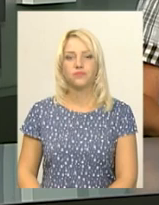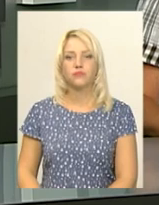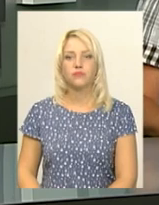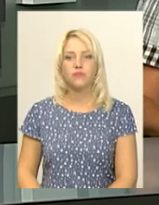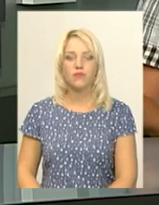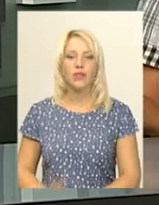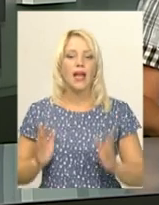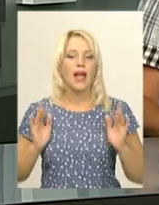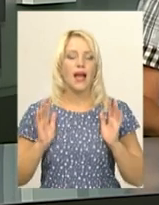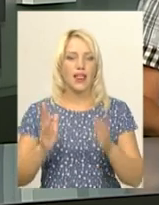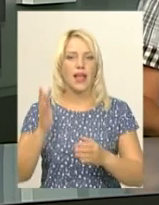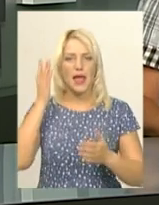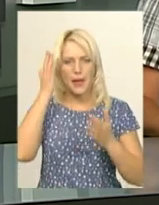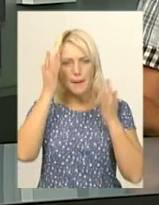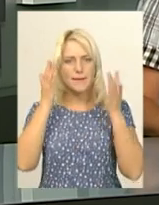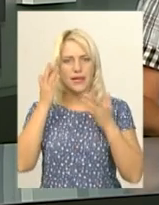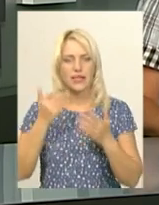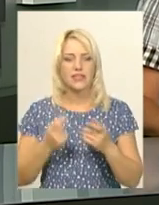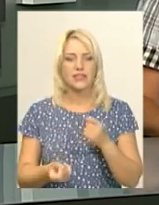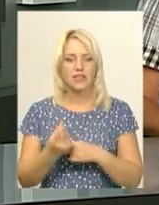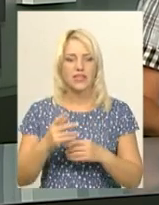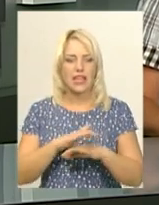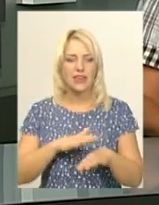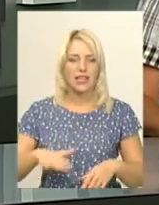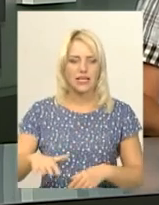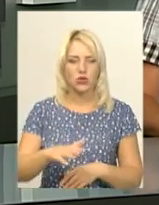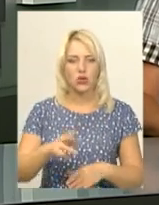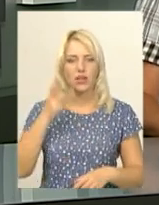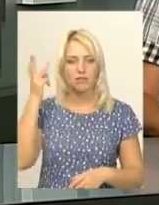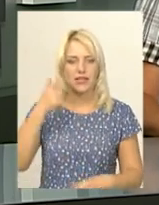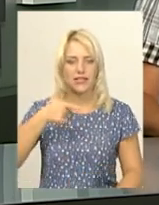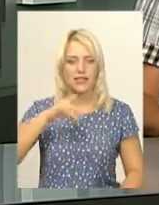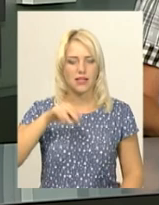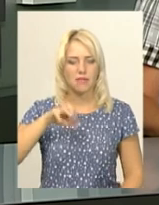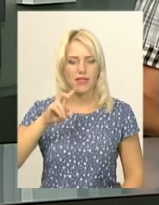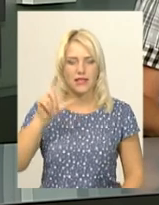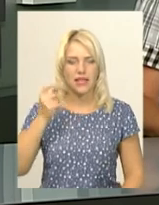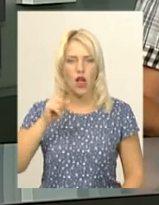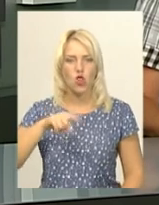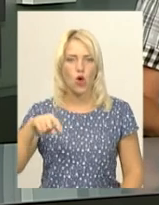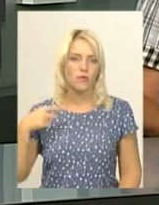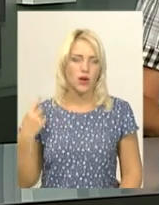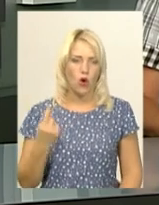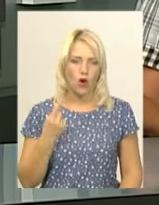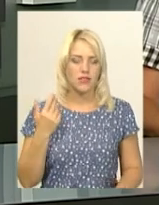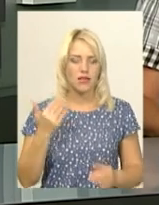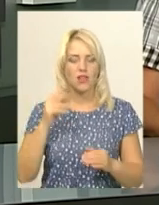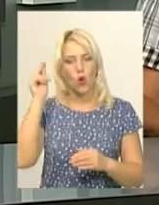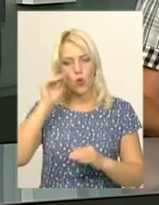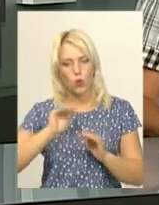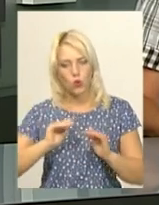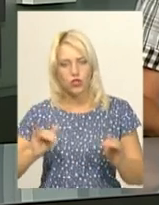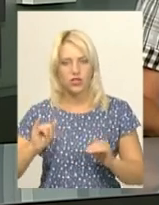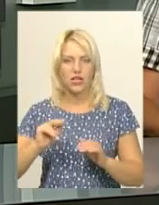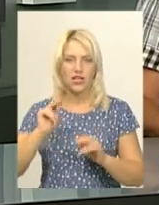Алея «Мрій» з'явилася на території Хмельницької гімназії номер один. Її учні та вчителі школи висадили сьогодні. 4